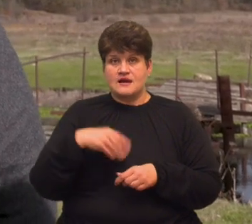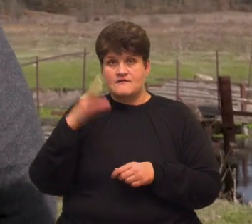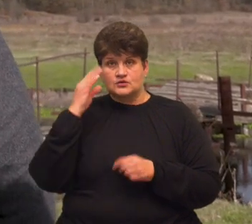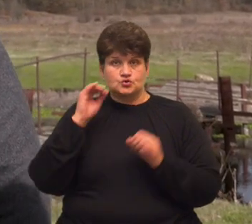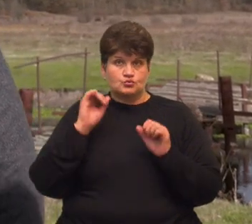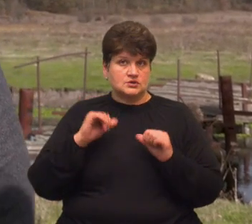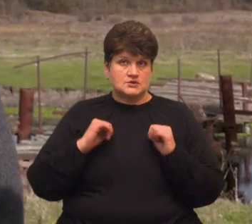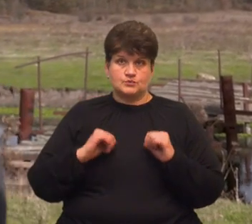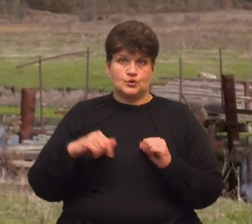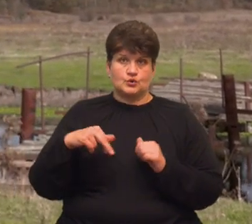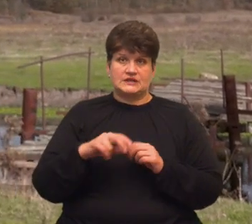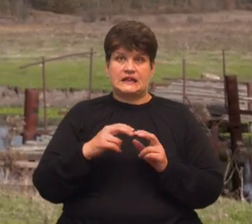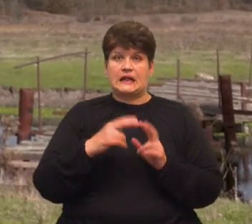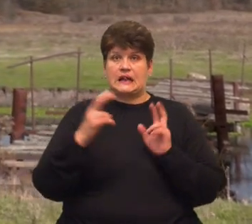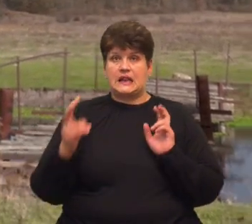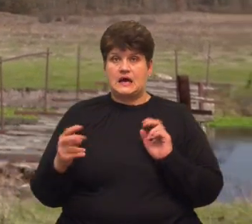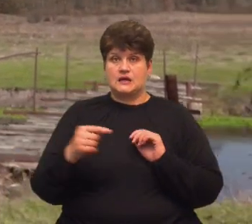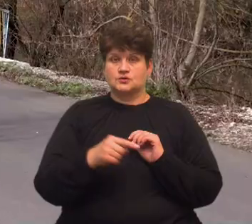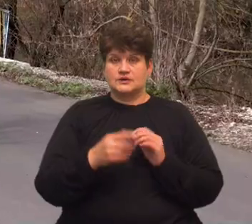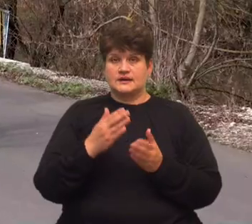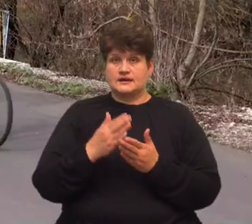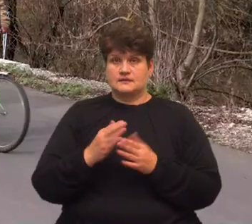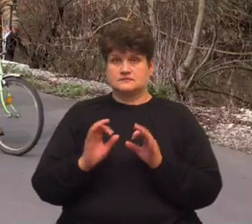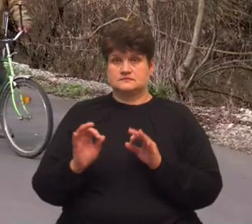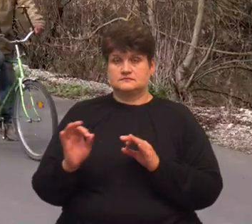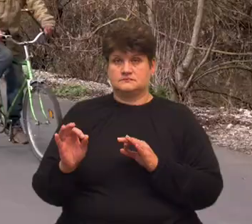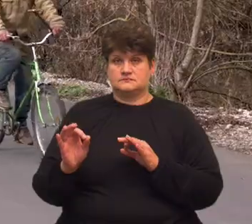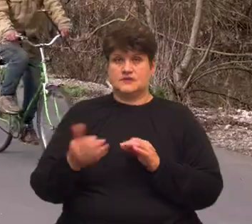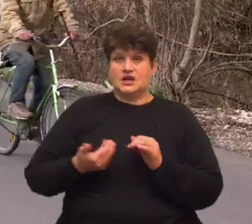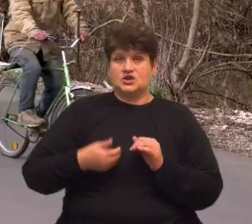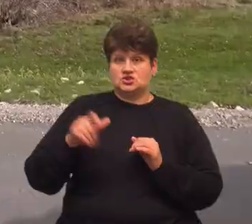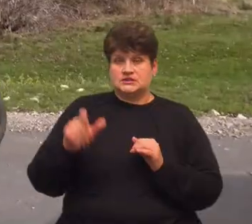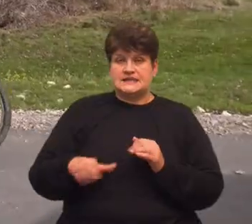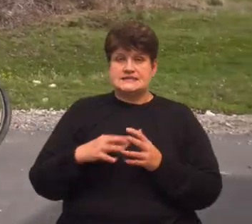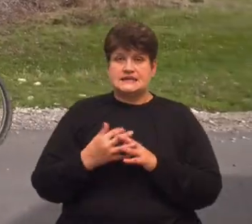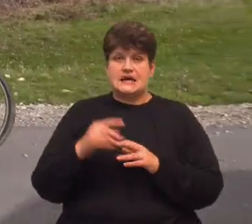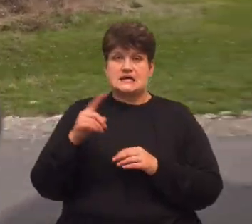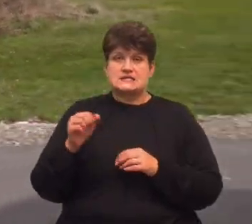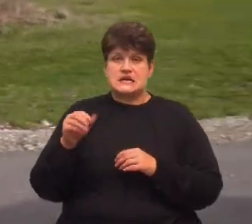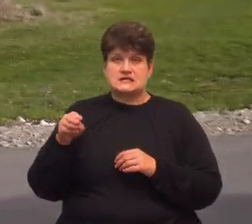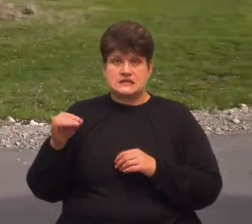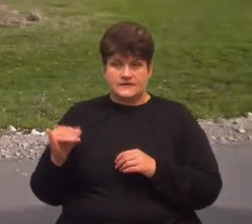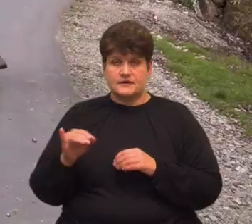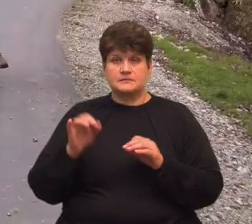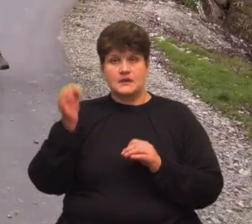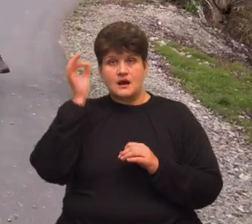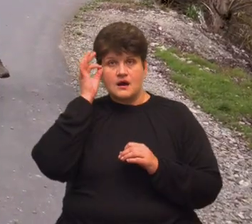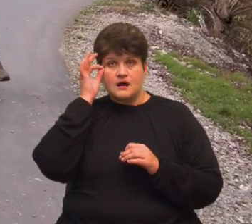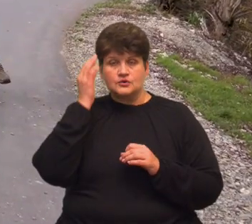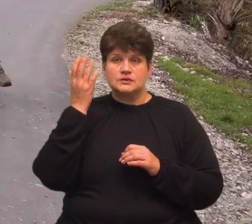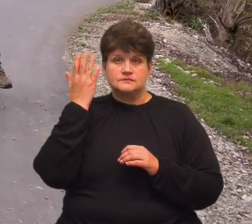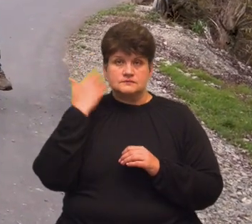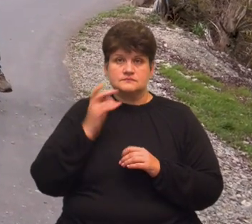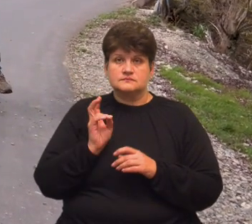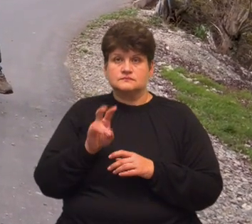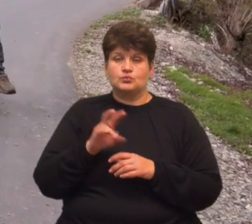можна ходити цією кладкою, яка є безпечна. Житель села Застав'я Євген Заблоцький пригадує, колись постійно ходив